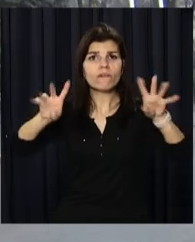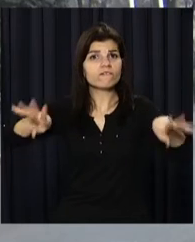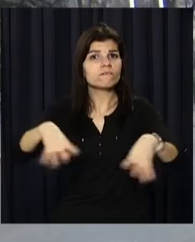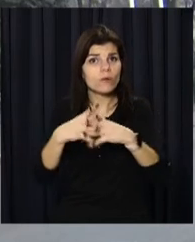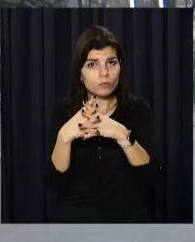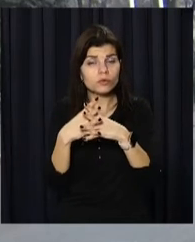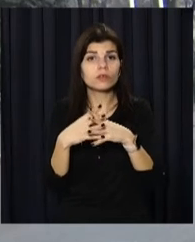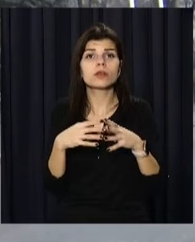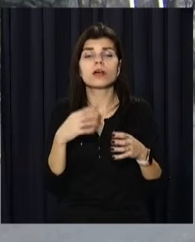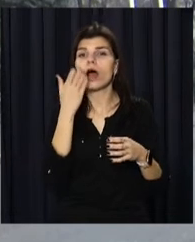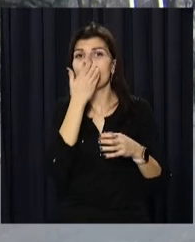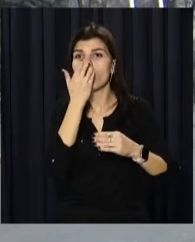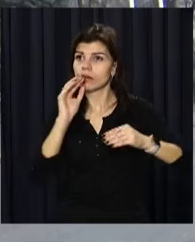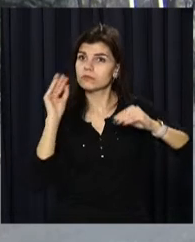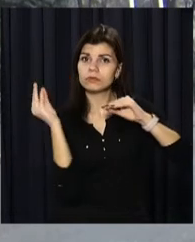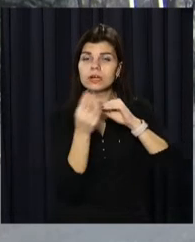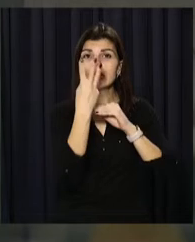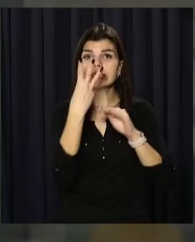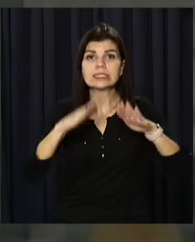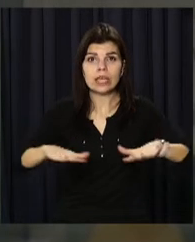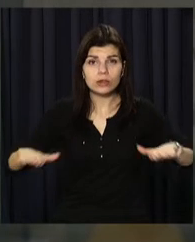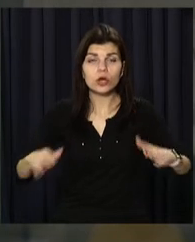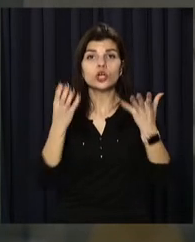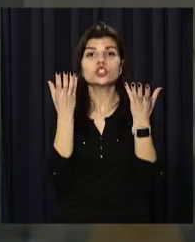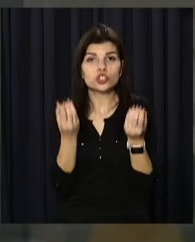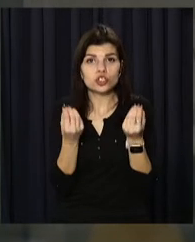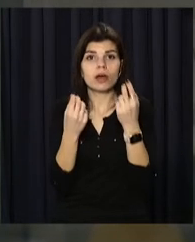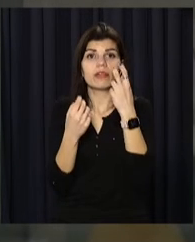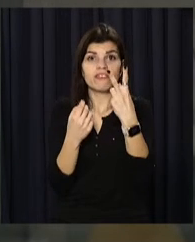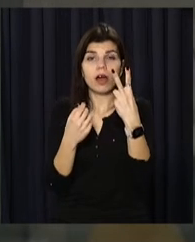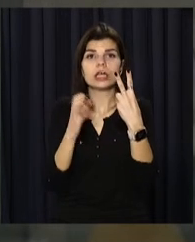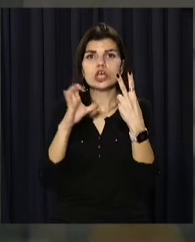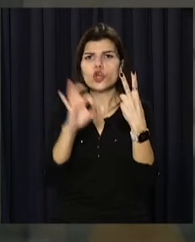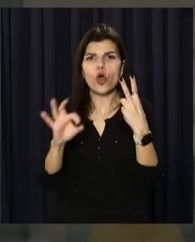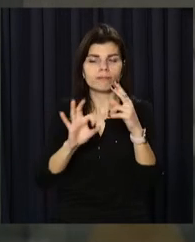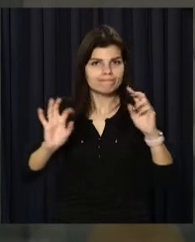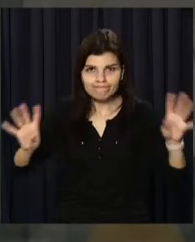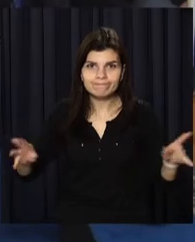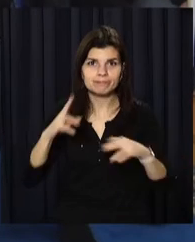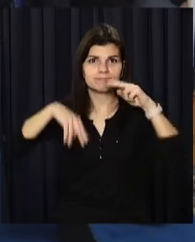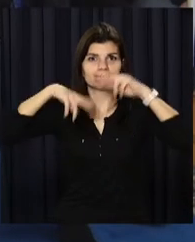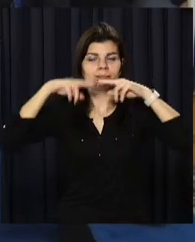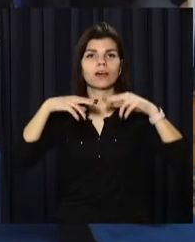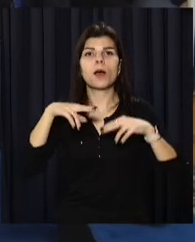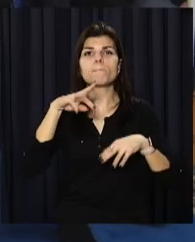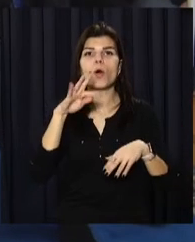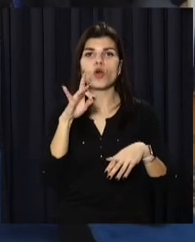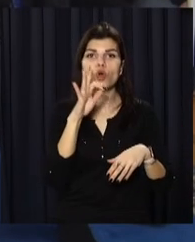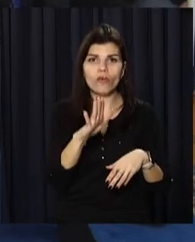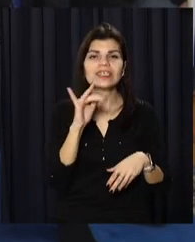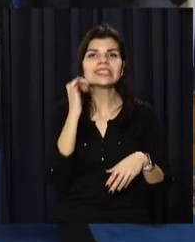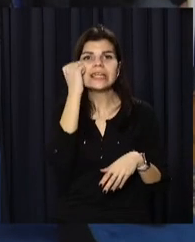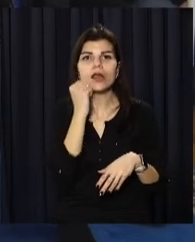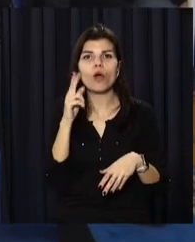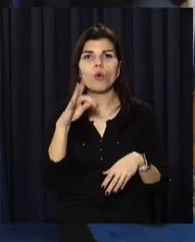термомодернізували 3 садочки, ще 2 звели з нуля – в Покрові та Старих Кодаках. Працюють і над